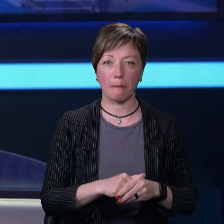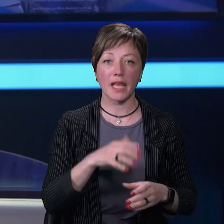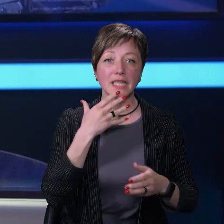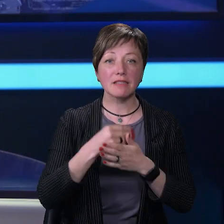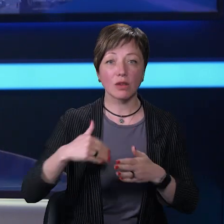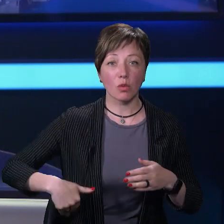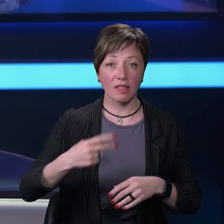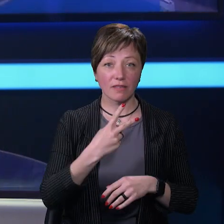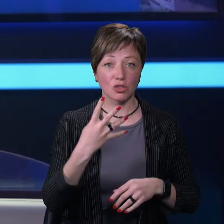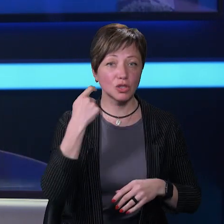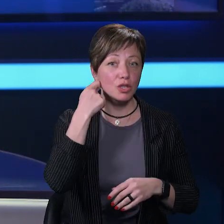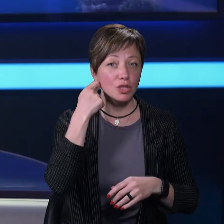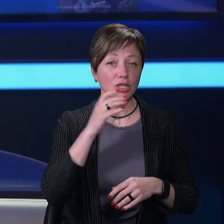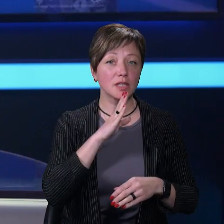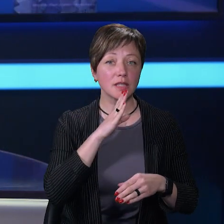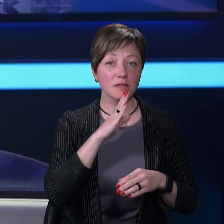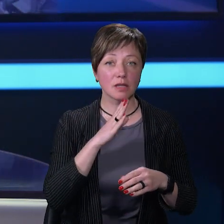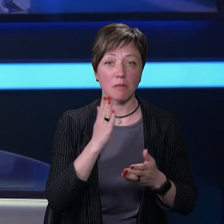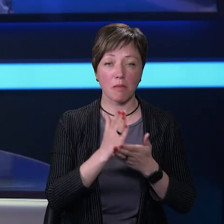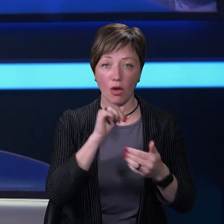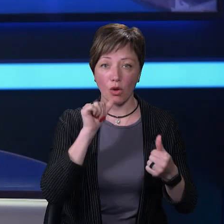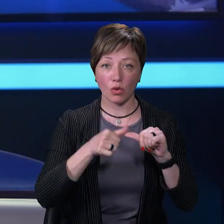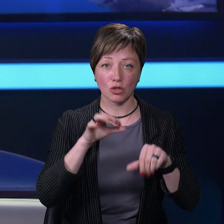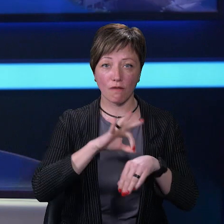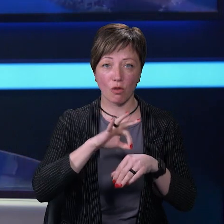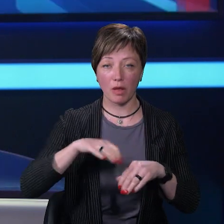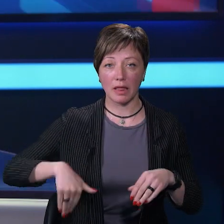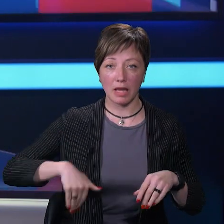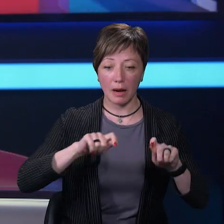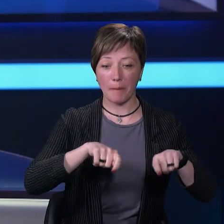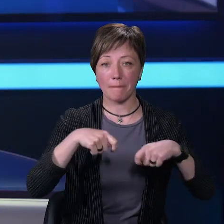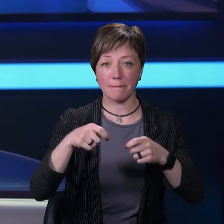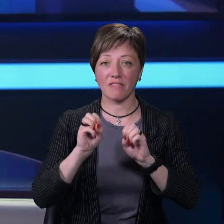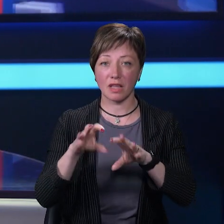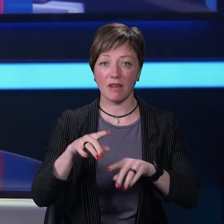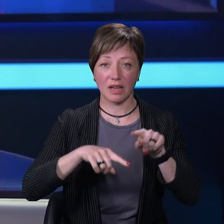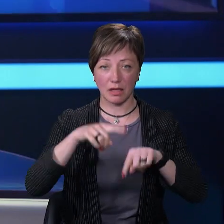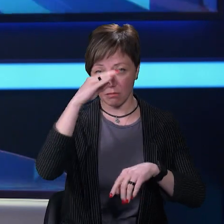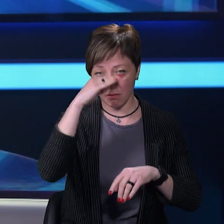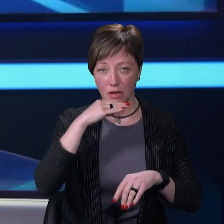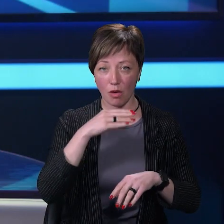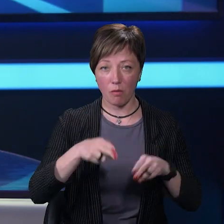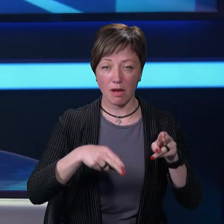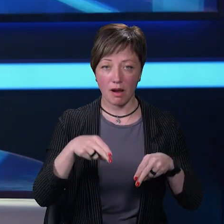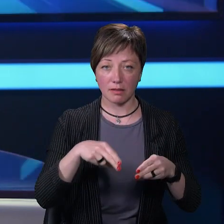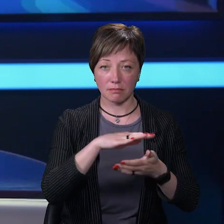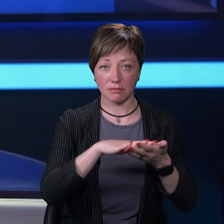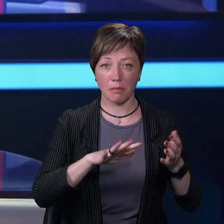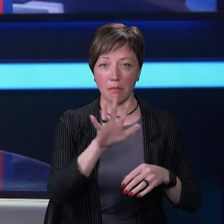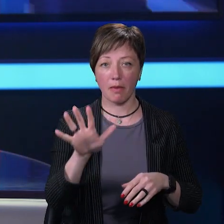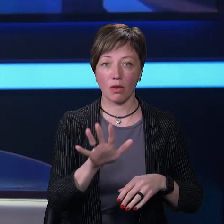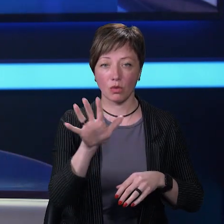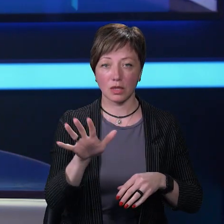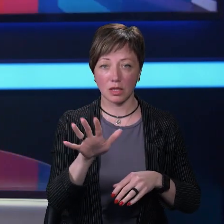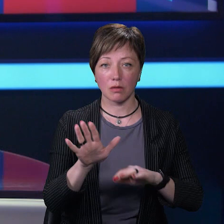Свій орган 24-річній дівчині, яка має хронічну хворобу нирок, віддав рідний батько. Операція тривала понад 5